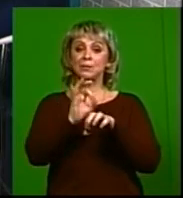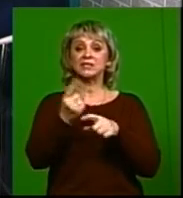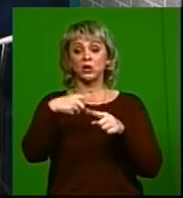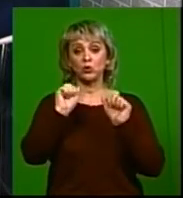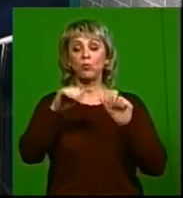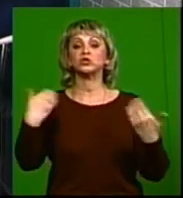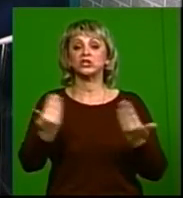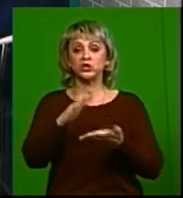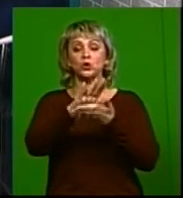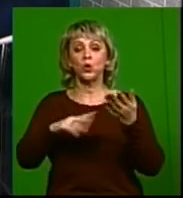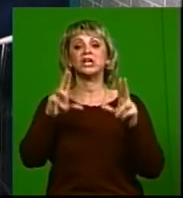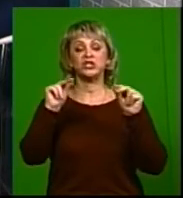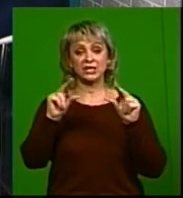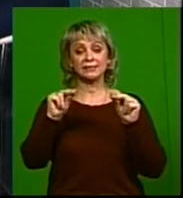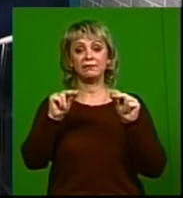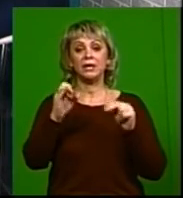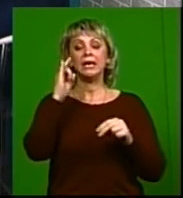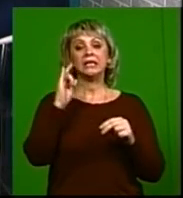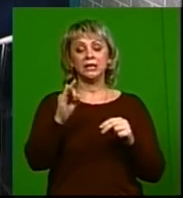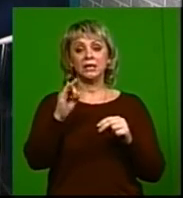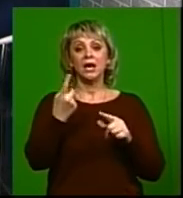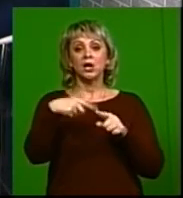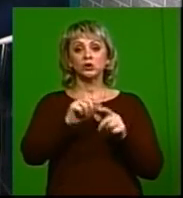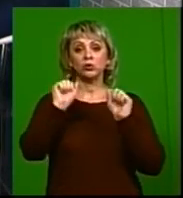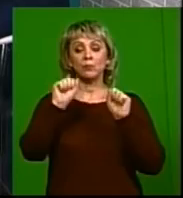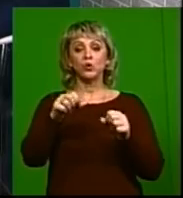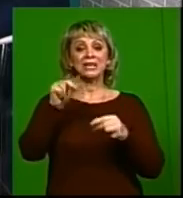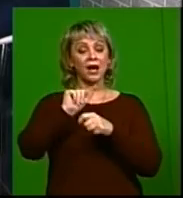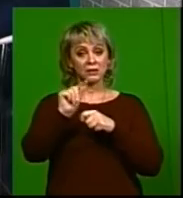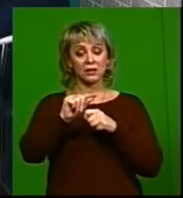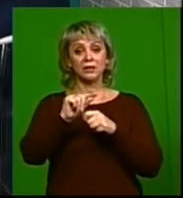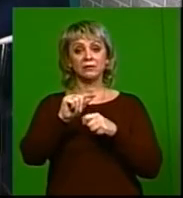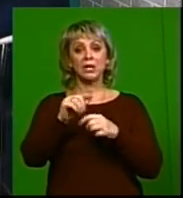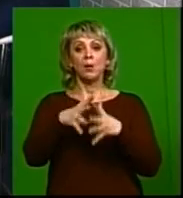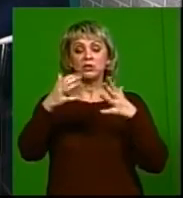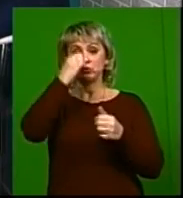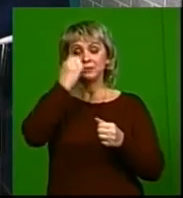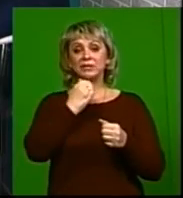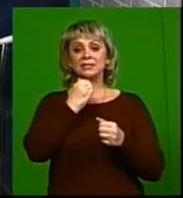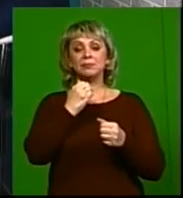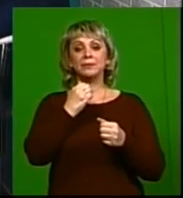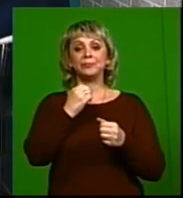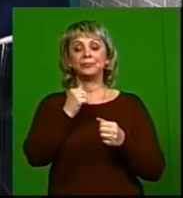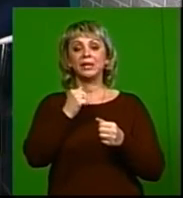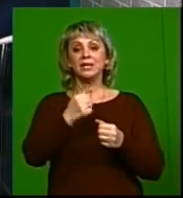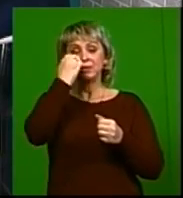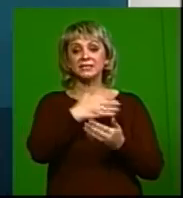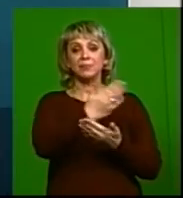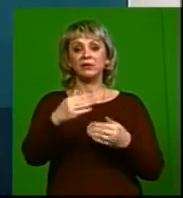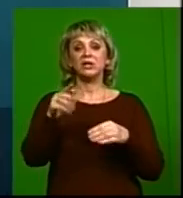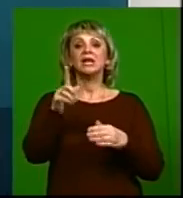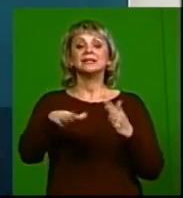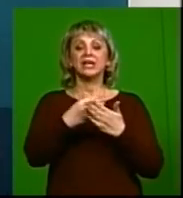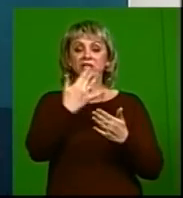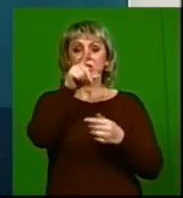жить, можно жить долго, счастливо, и которое можно контролировать. Большое спасибо. Спасибо и вам. Всего доброго. Дорогие